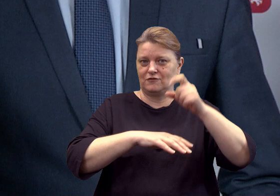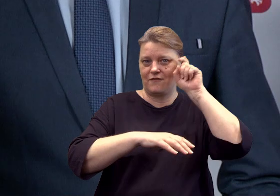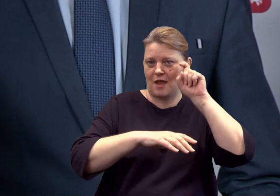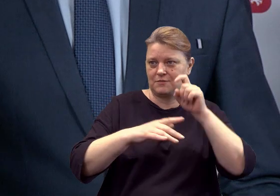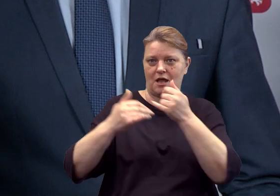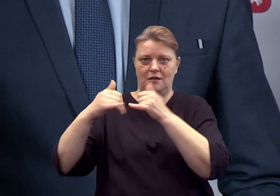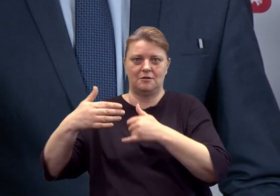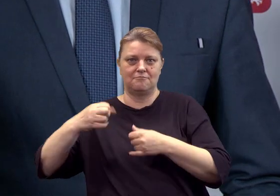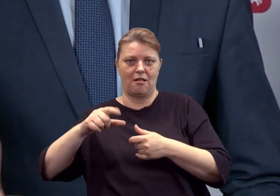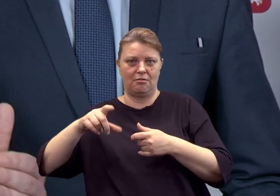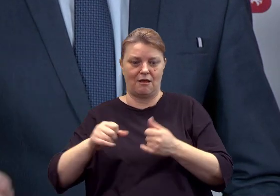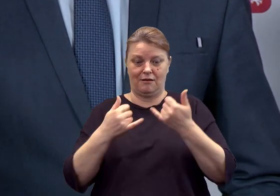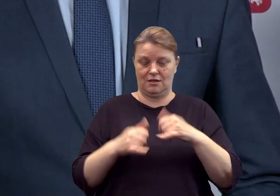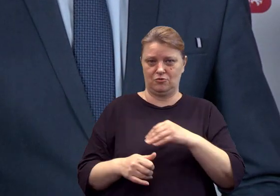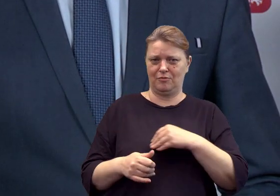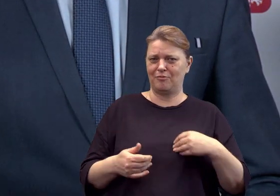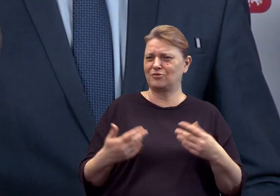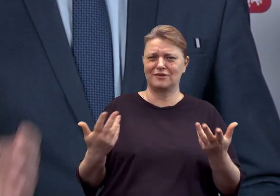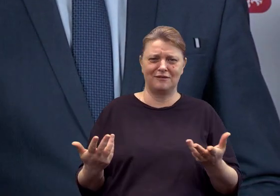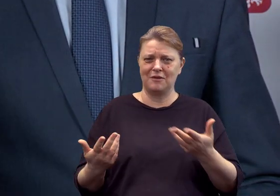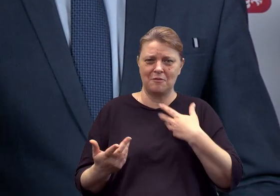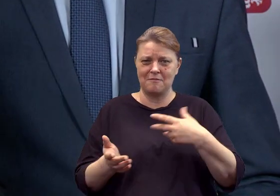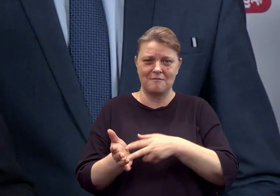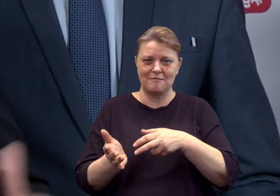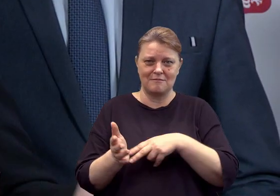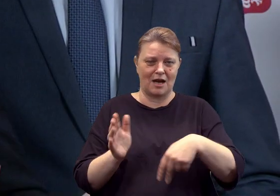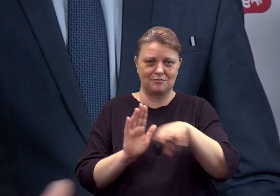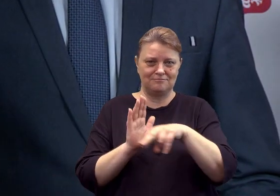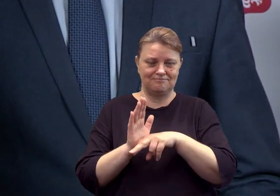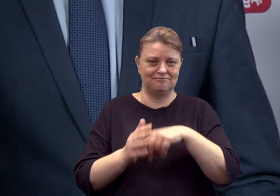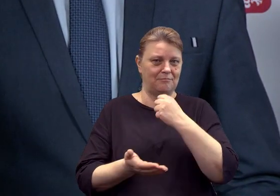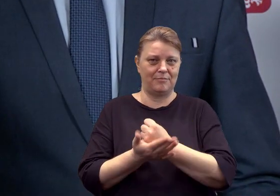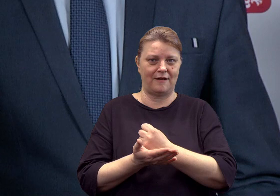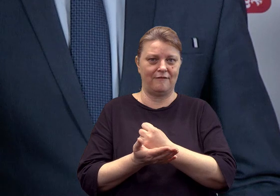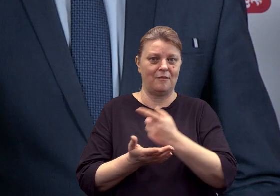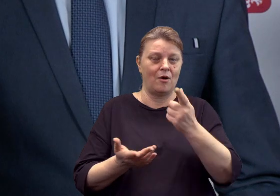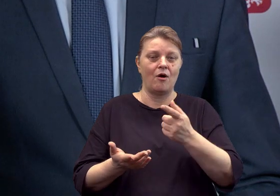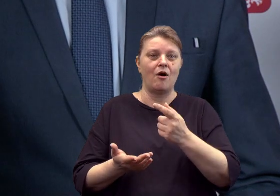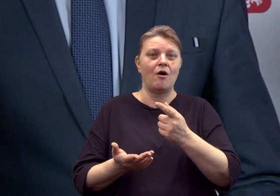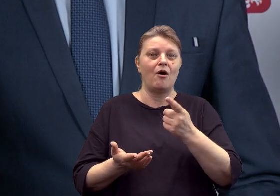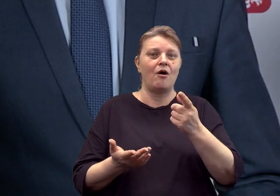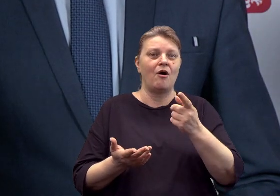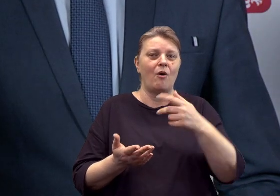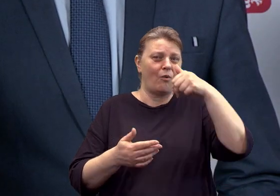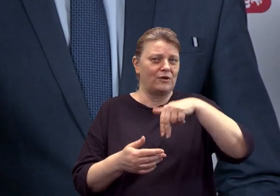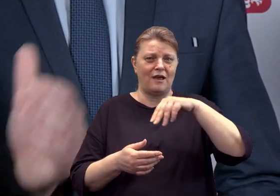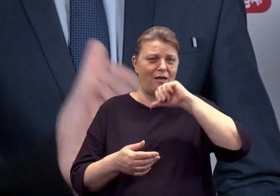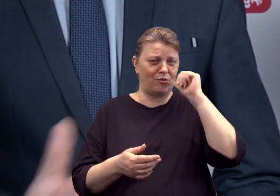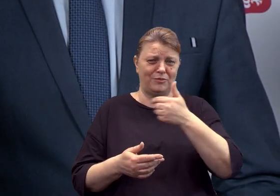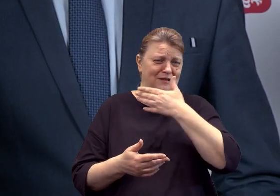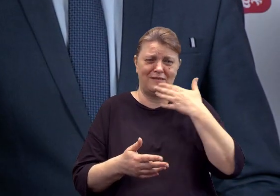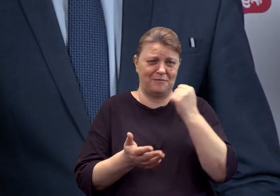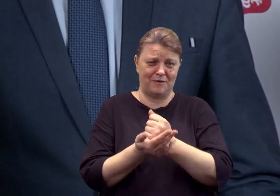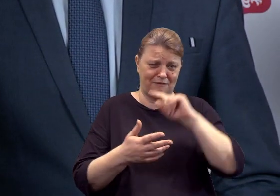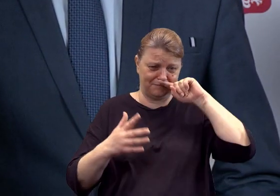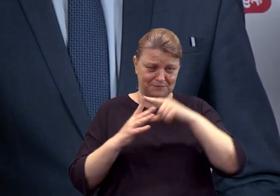warunkach tych samych przepisów prawa, czyli w zasadzie w braku przepisów prawa, bo nie ma prawa Unii Europejskiej do wtrącania się w organizację wymiaru sprawiedliwości, to